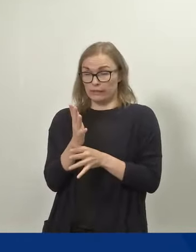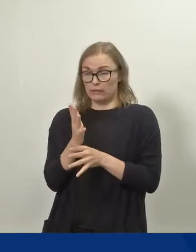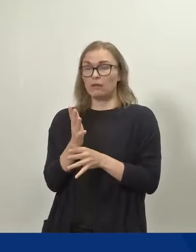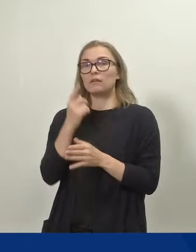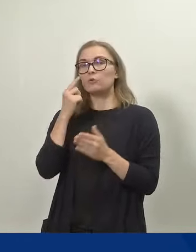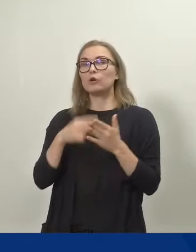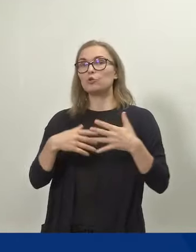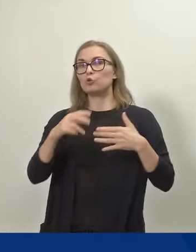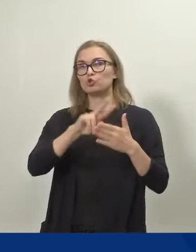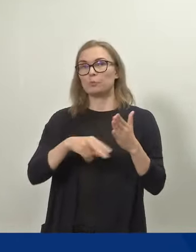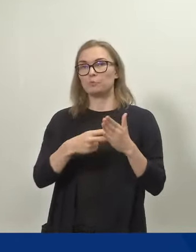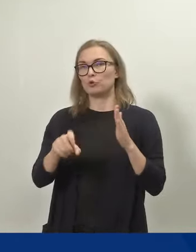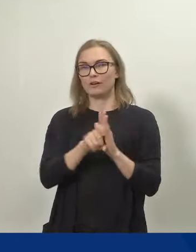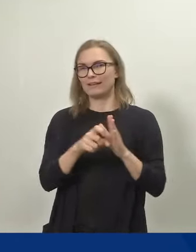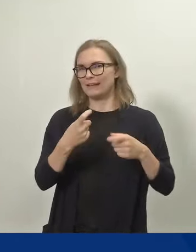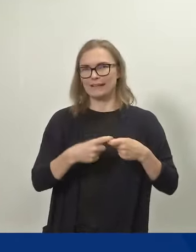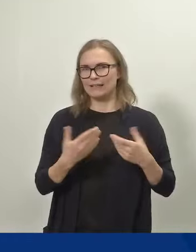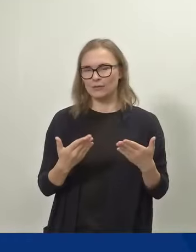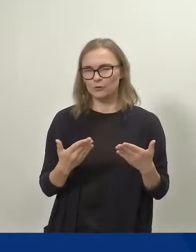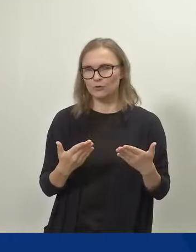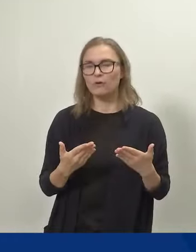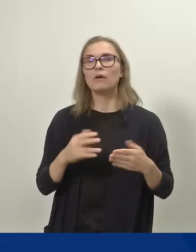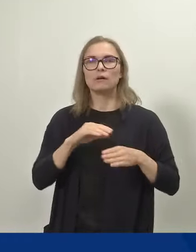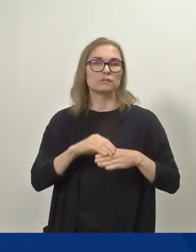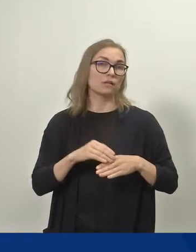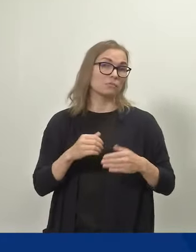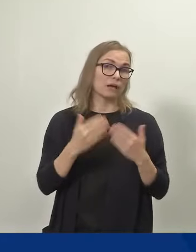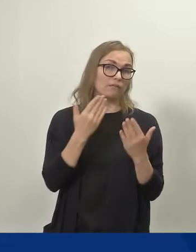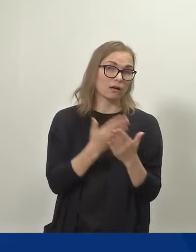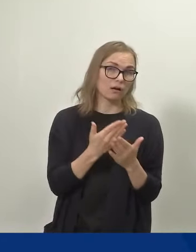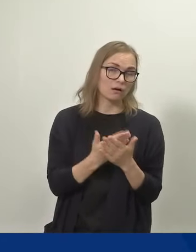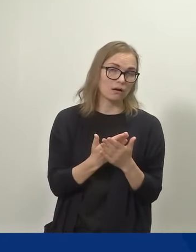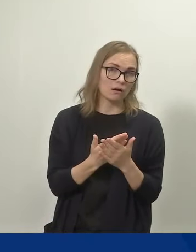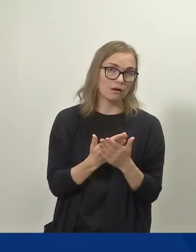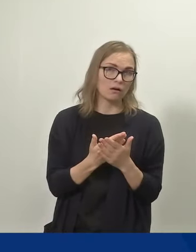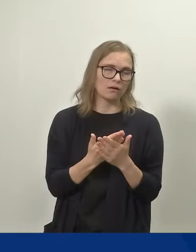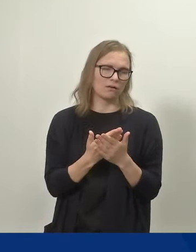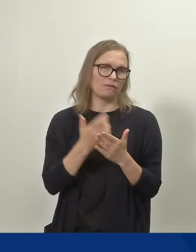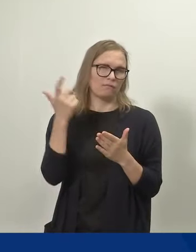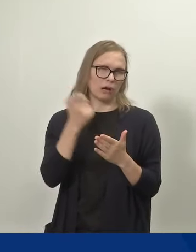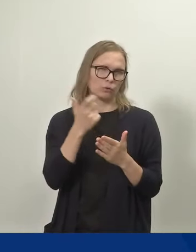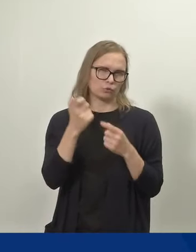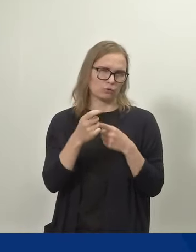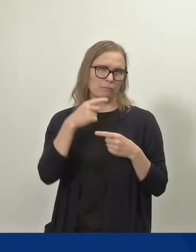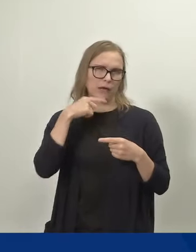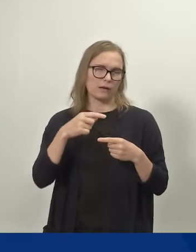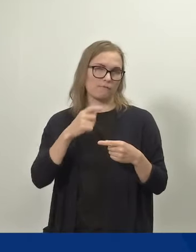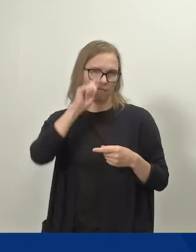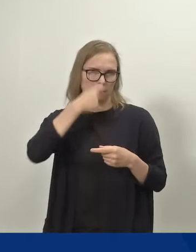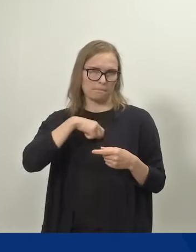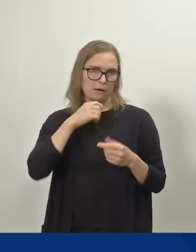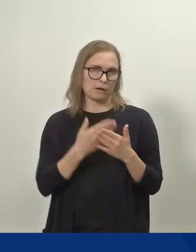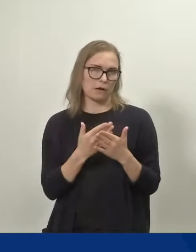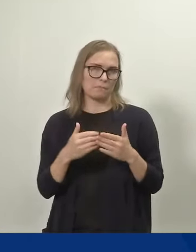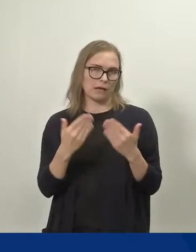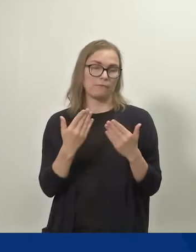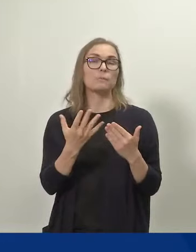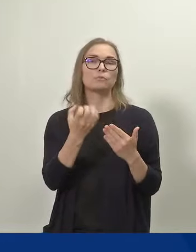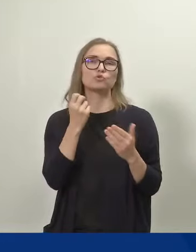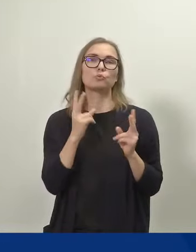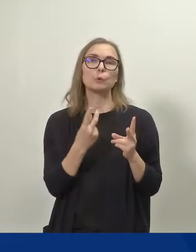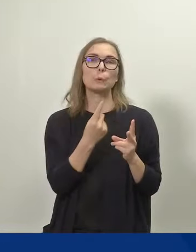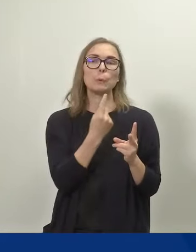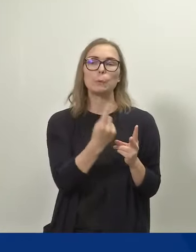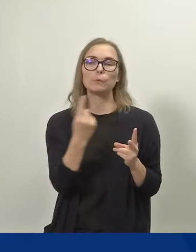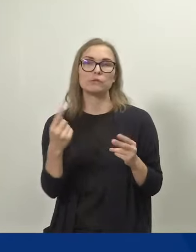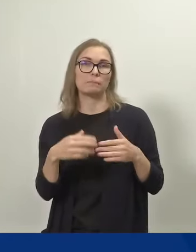häntä koskemaan. Silloin näitä sairauspäivärahapäiviä, sairauspäiväraha-mukaisia vanhempapäivärahapäiviä voi käyttää vaikka yksittäisinä päivinä. Eli